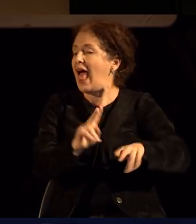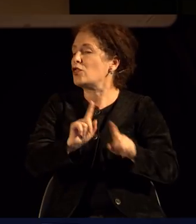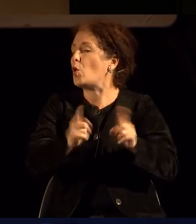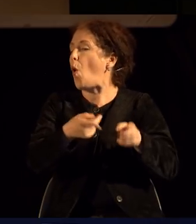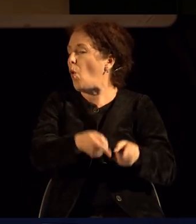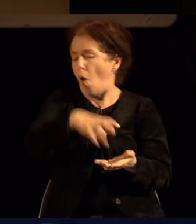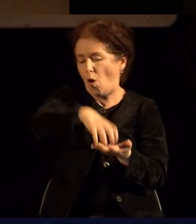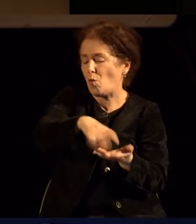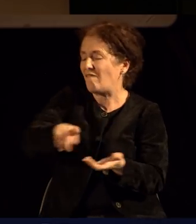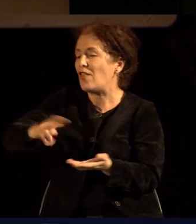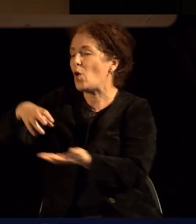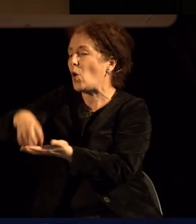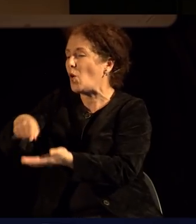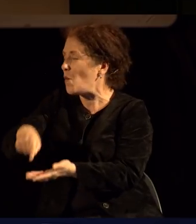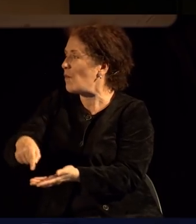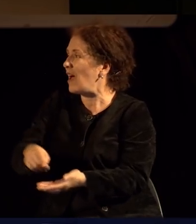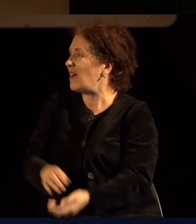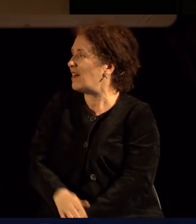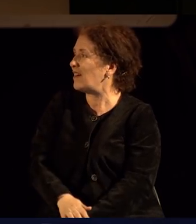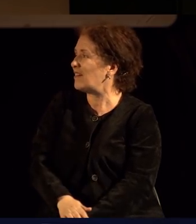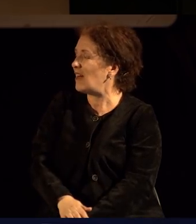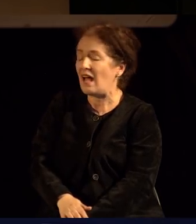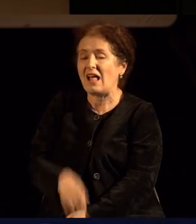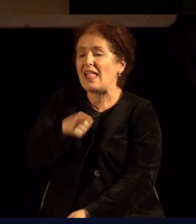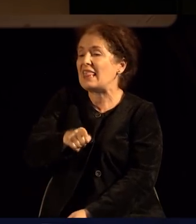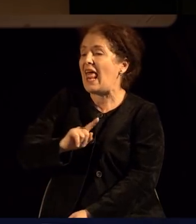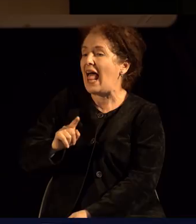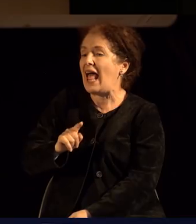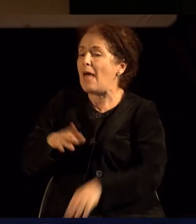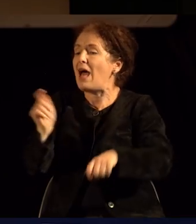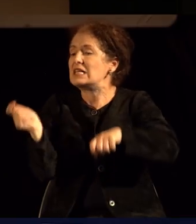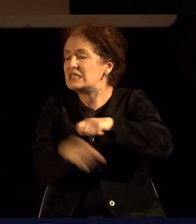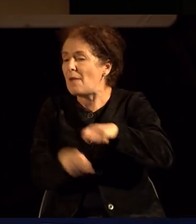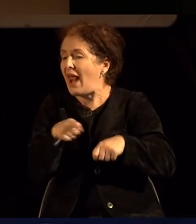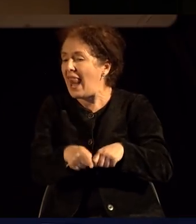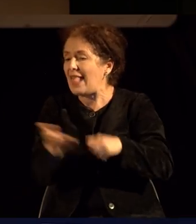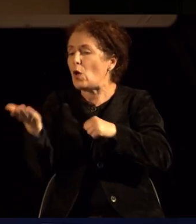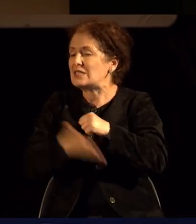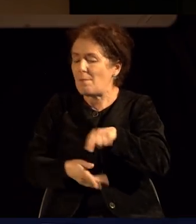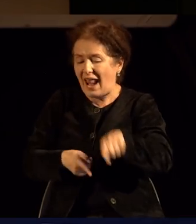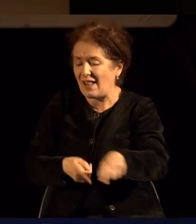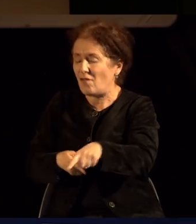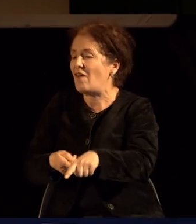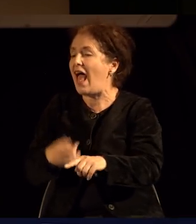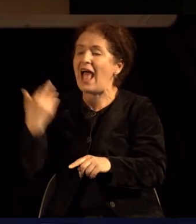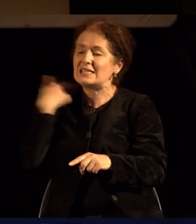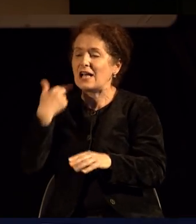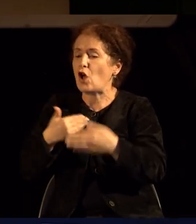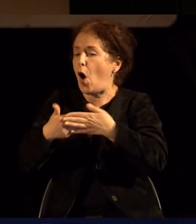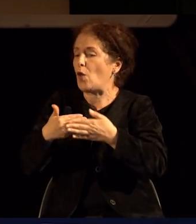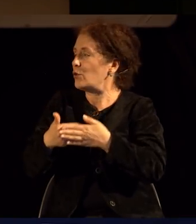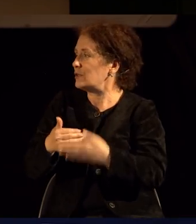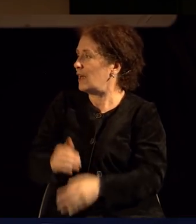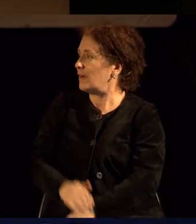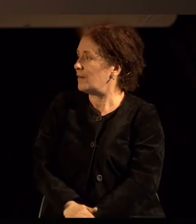да се меша, да ги уредува, да ги забранува или дозволува сексуалните односи на